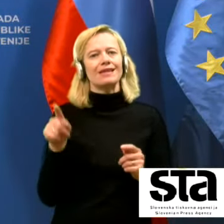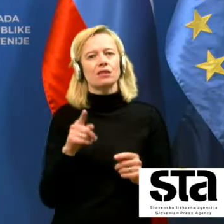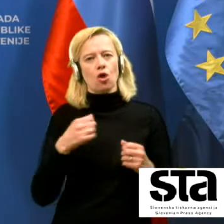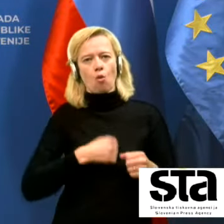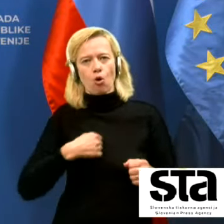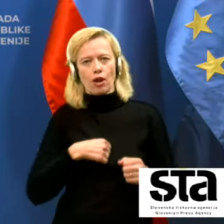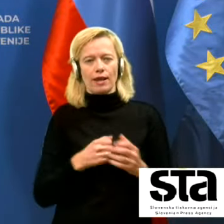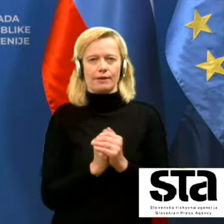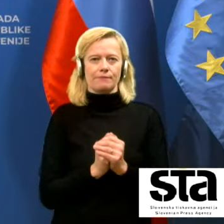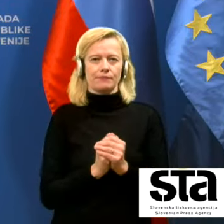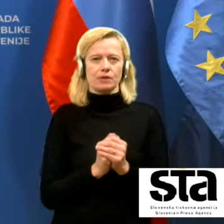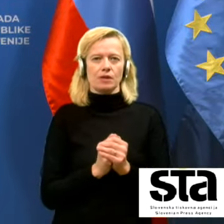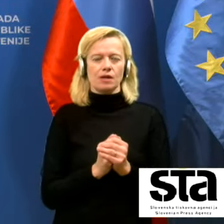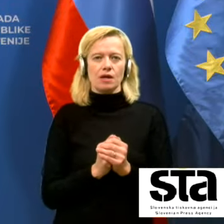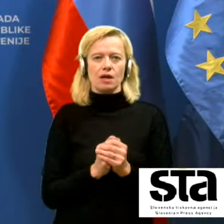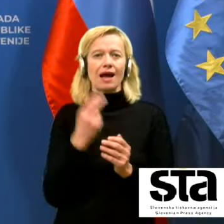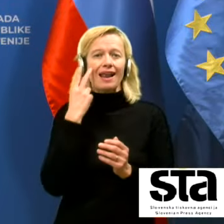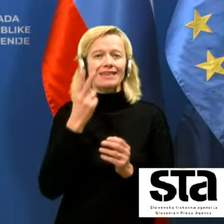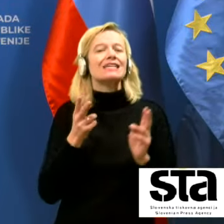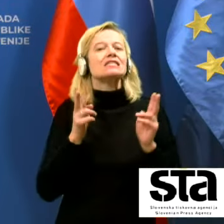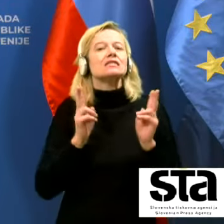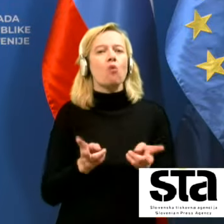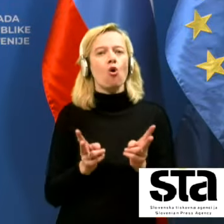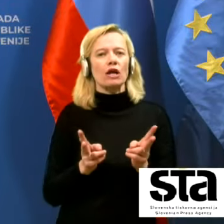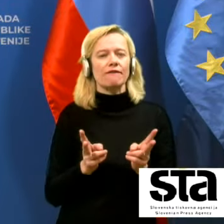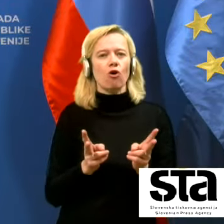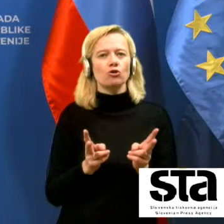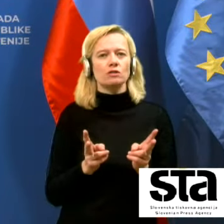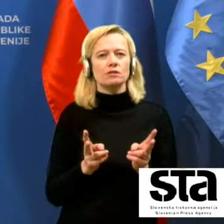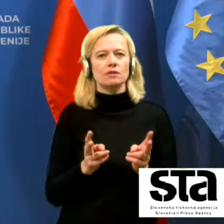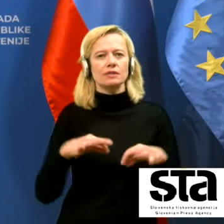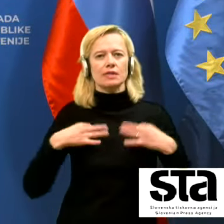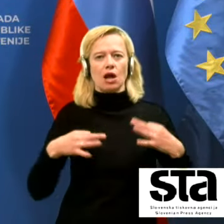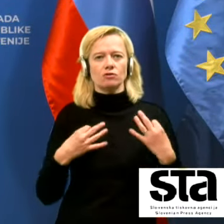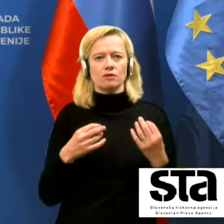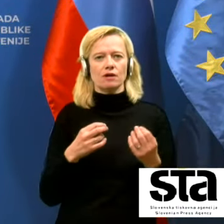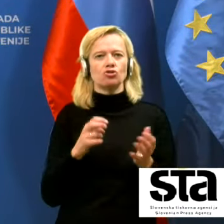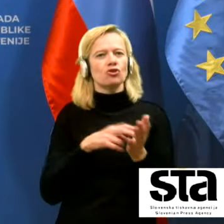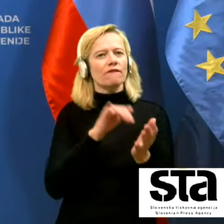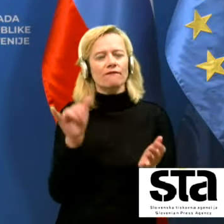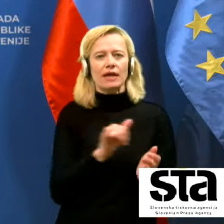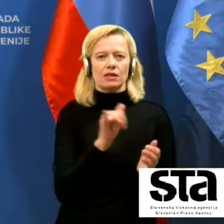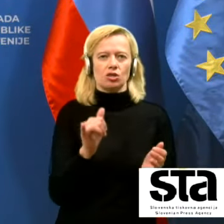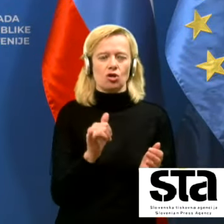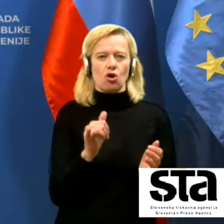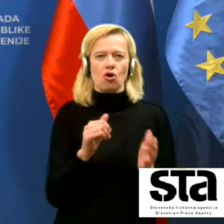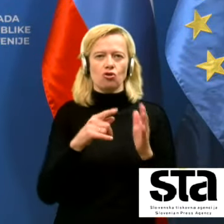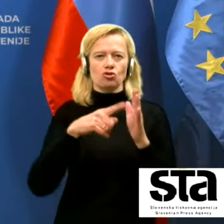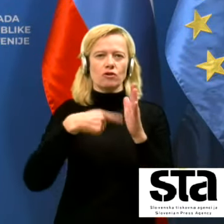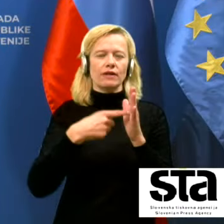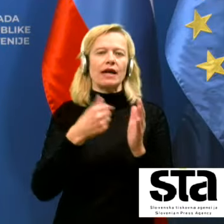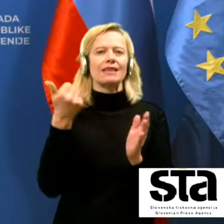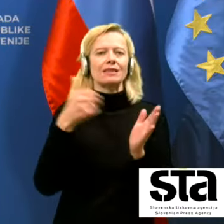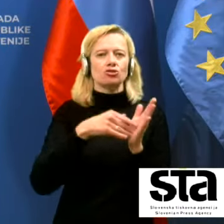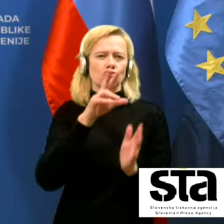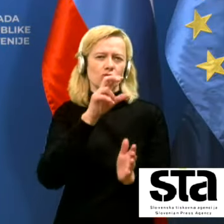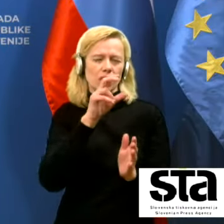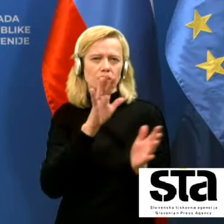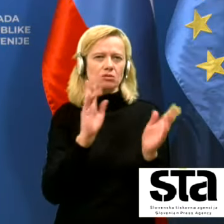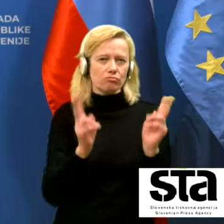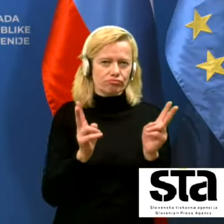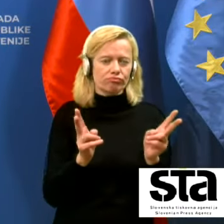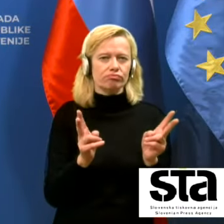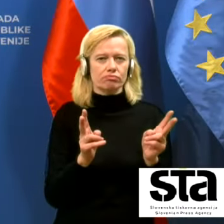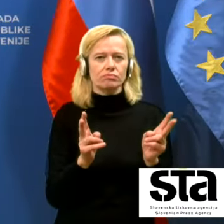ko govorimo o zmogljivosti zdravstva, moramo vedeti, še vedno se gibljamo okrog številke 1300, ali